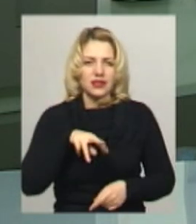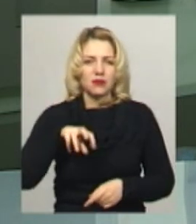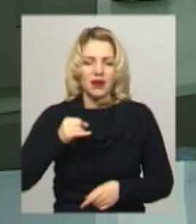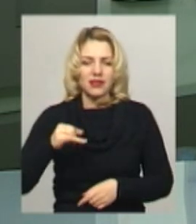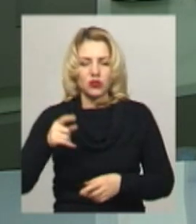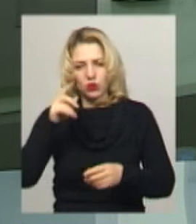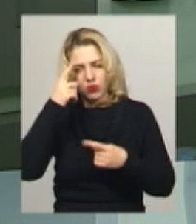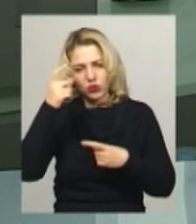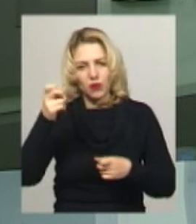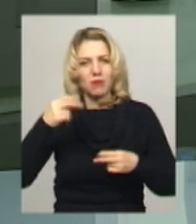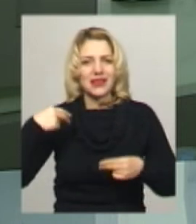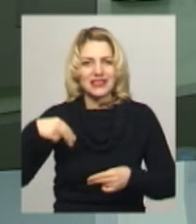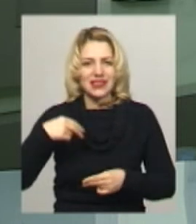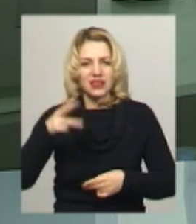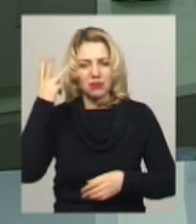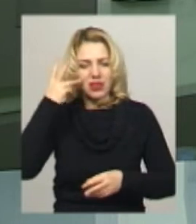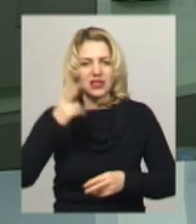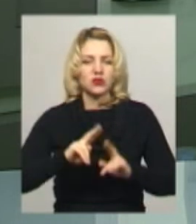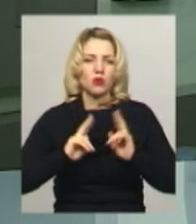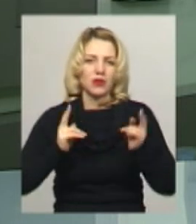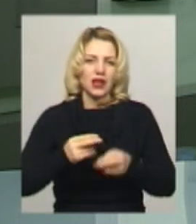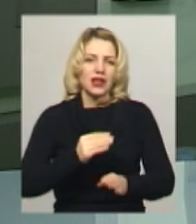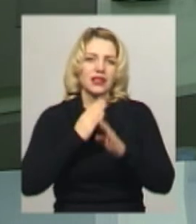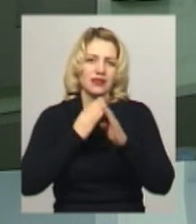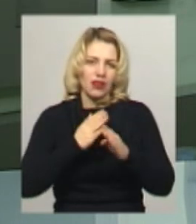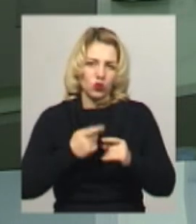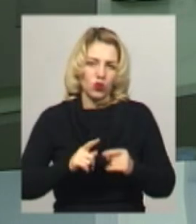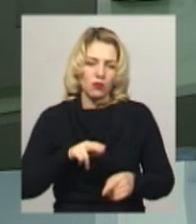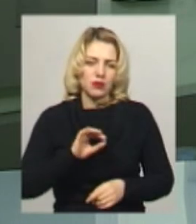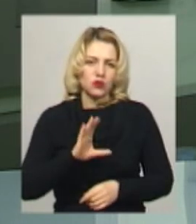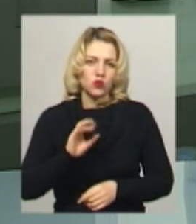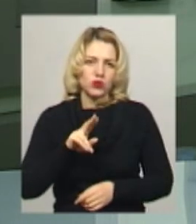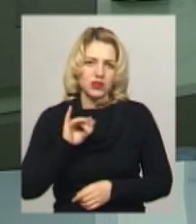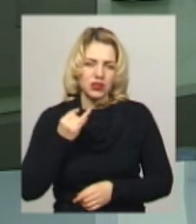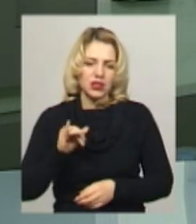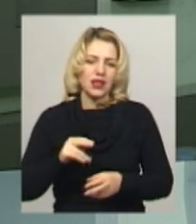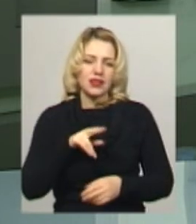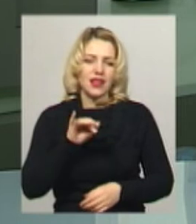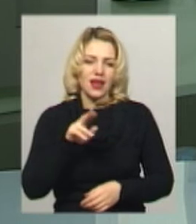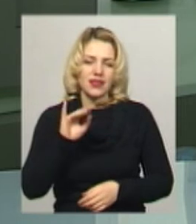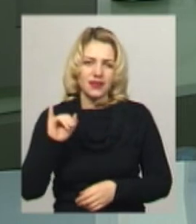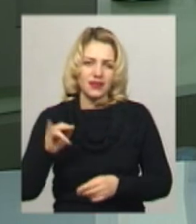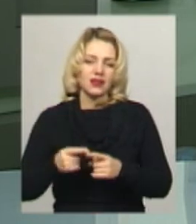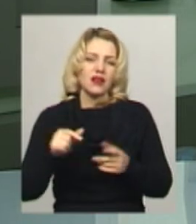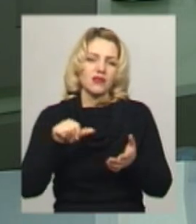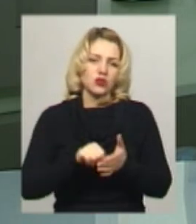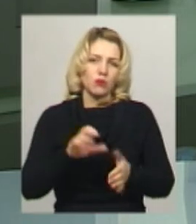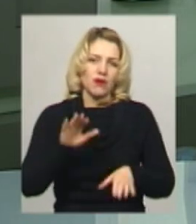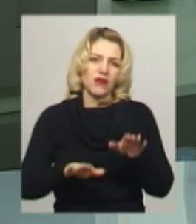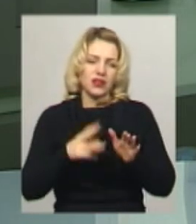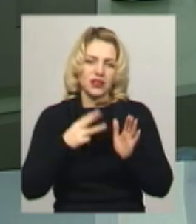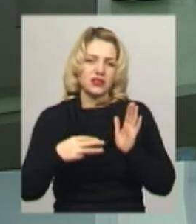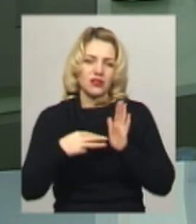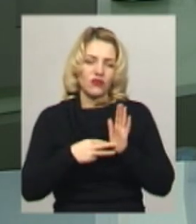президент Хмельницької обласної федерації ТВТ Сергій Пісоцький. Даніїл виступав у віковій категорії кадети в вазі 37